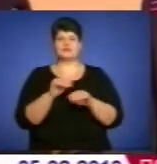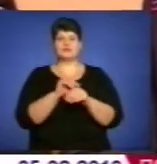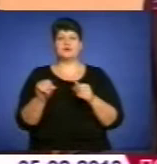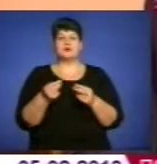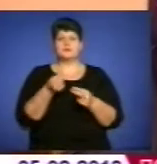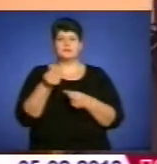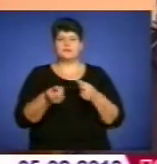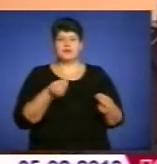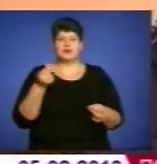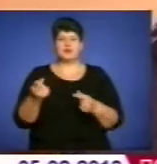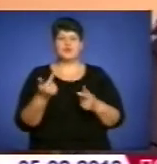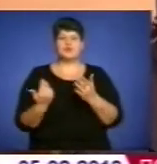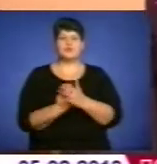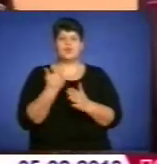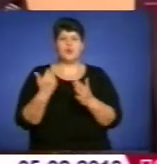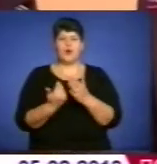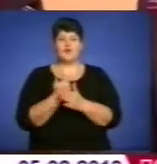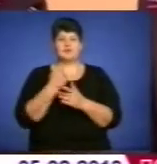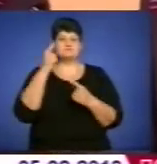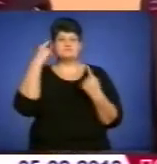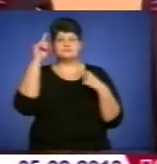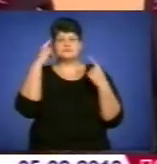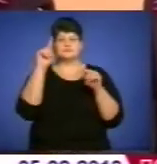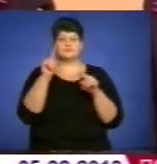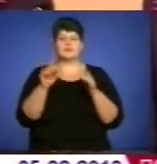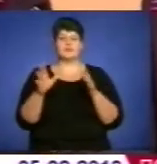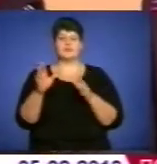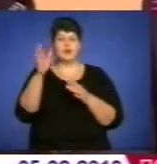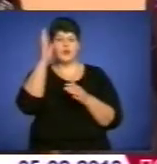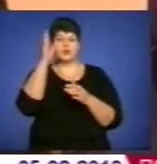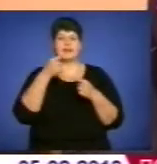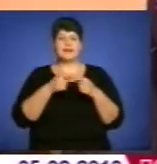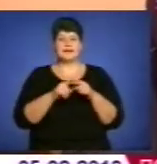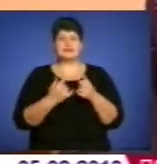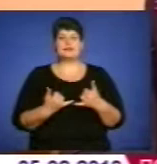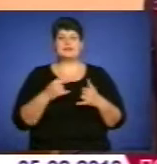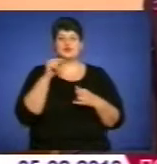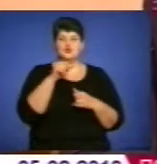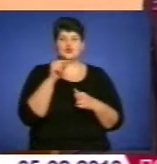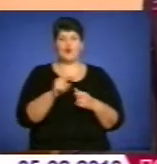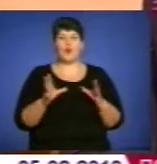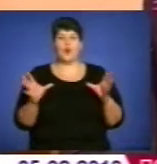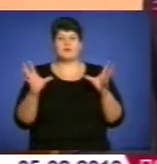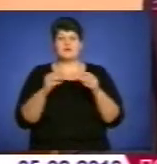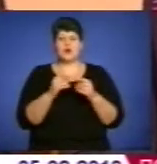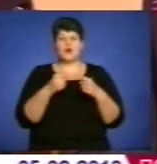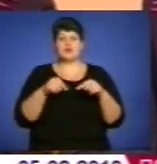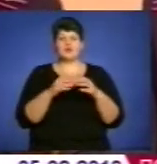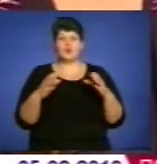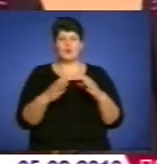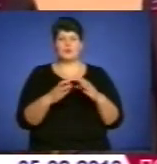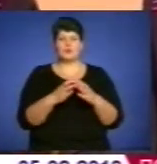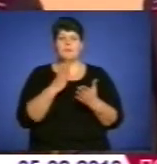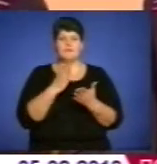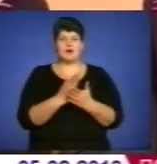офшорні підприємства, новітні досягнені науки і техніки. Нерідко для цього злочинці об'єднуються в організовані групи, які мають